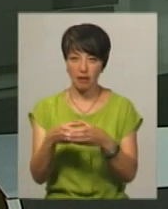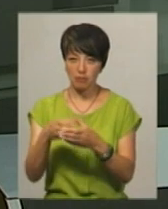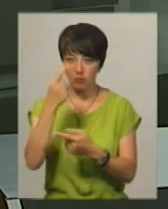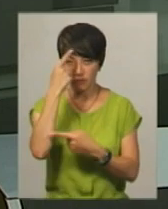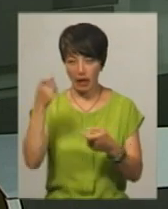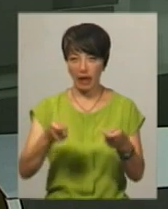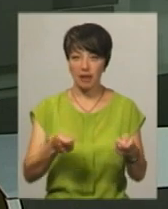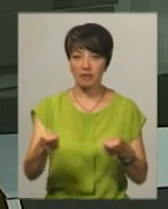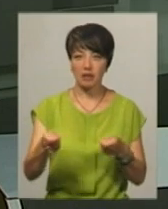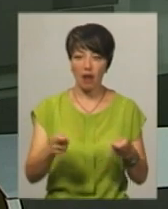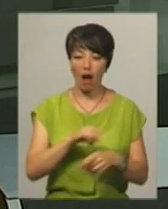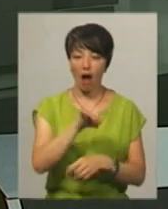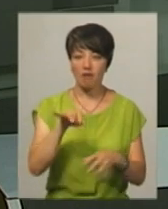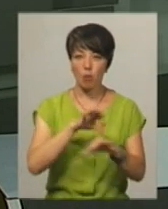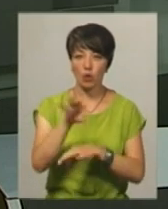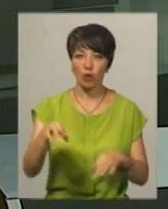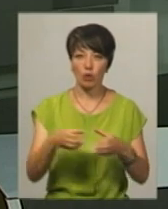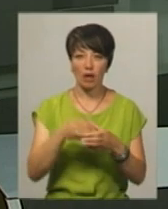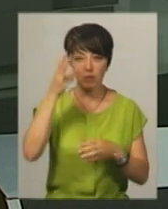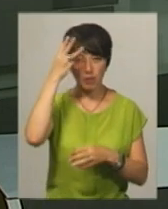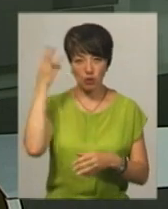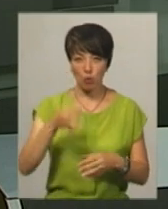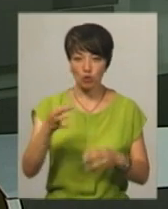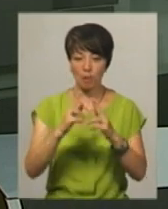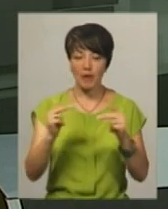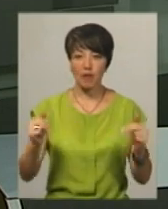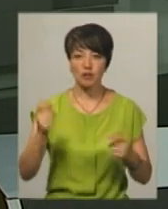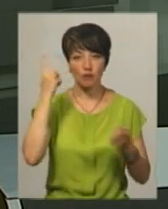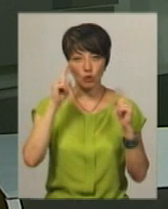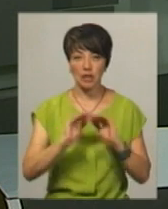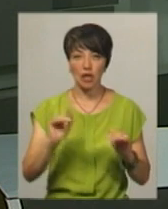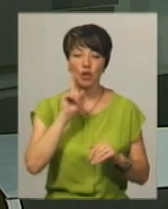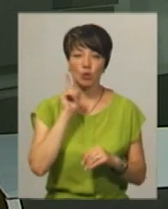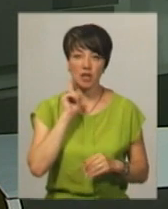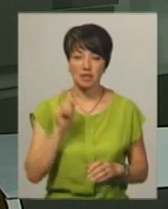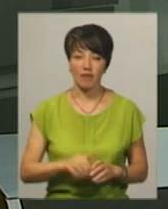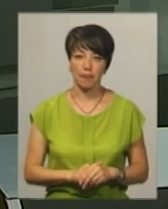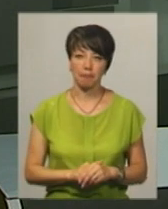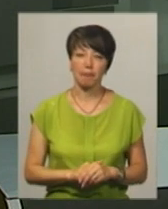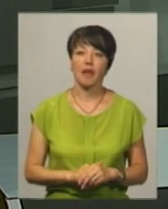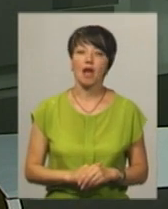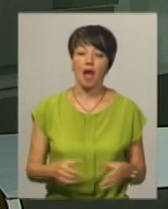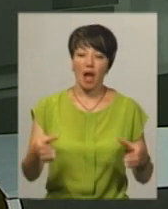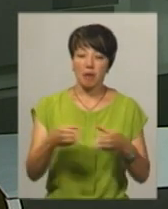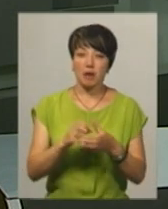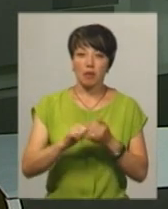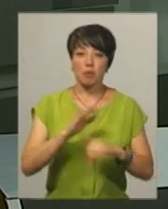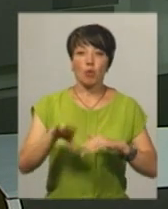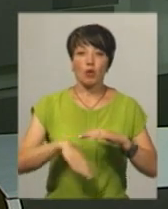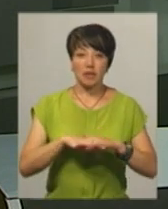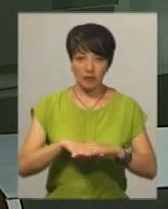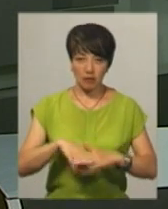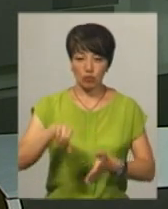повідомляє керівник авіамодельного гуртка Хмельницького обласного палацу творчості дітей та юнацтва Геннадій Соколов. Екіпаж Кам'янець-Подільських